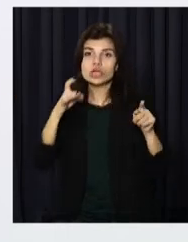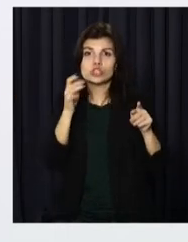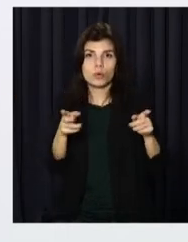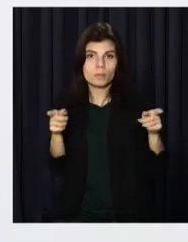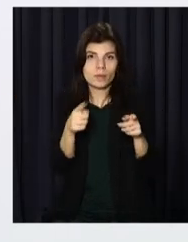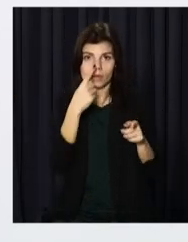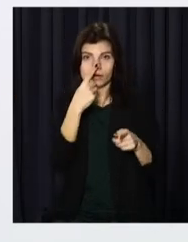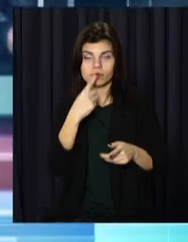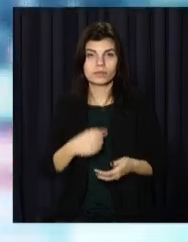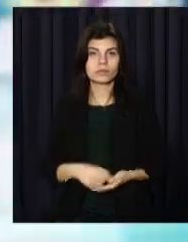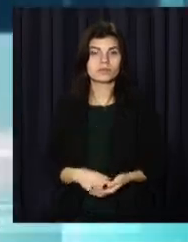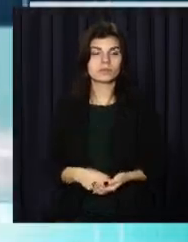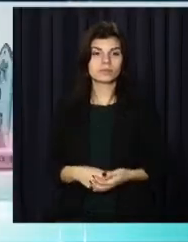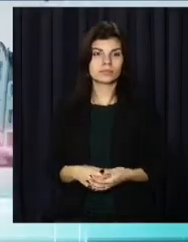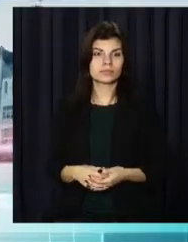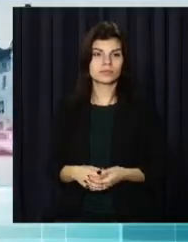«Відкритий».